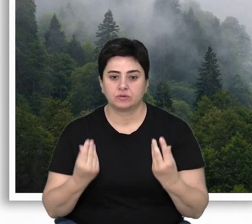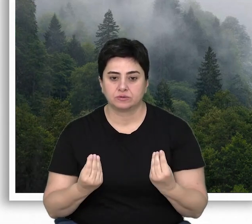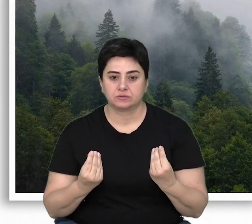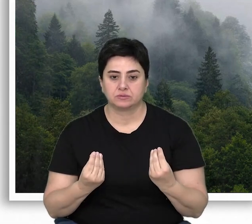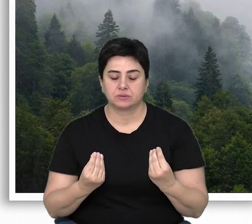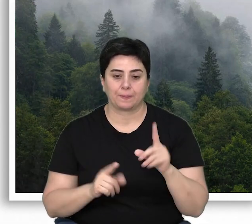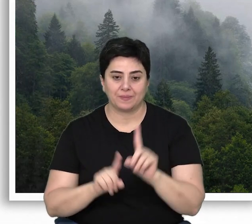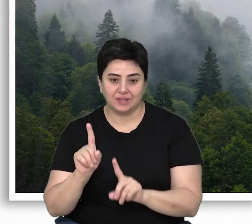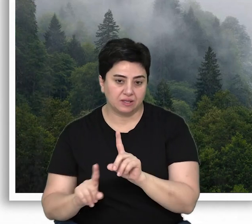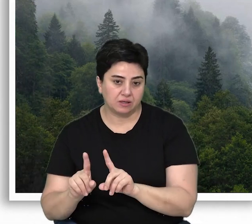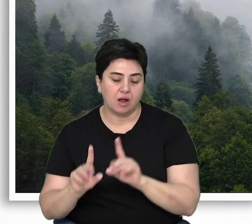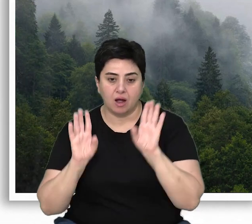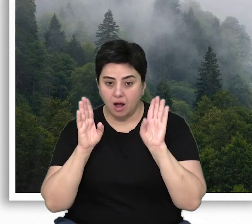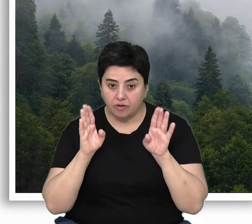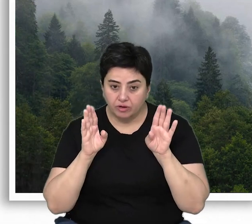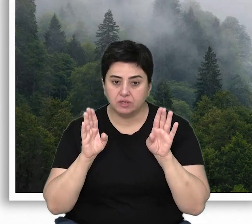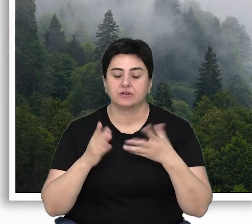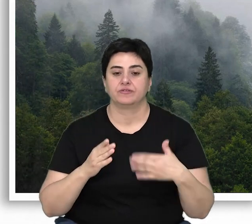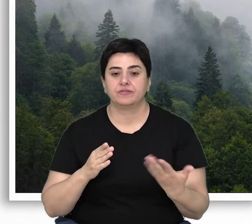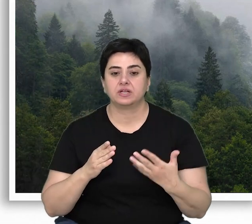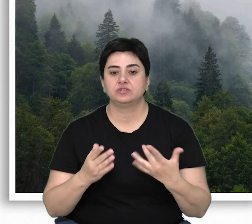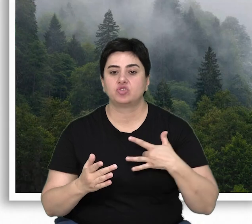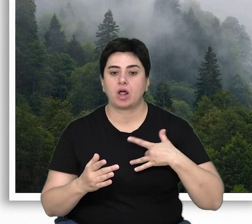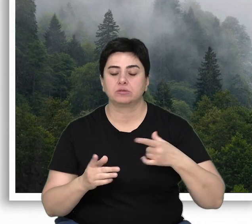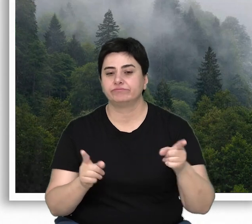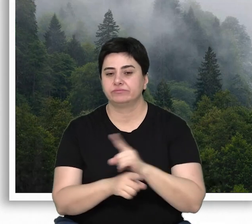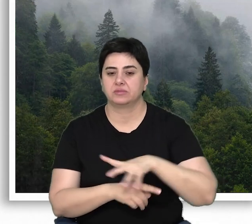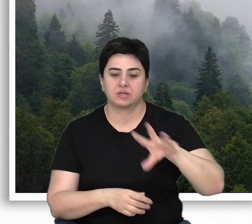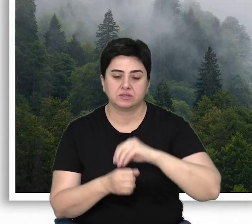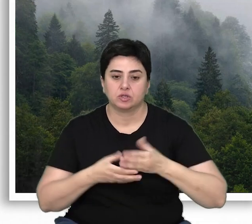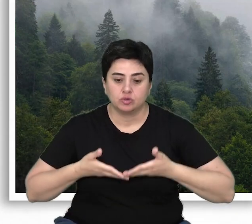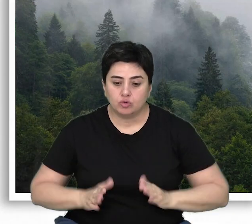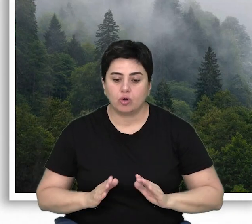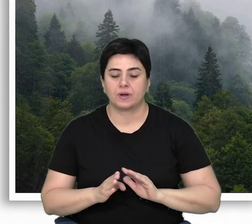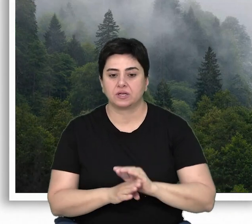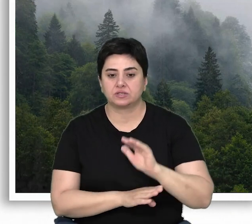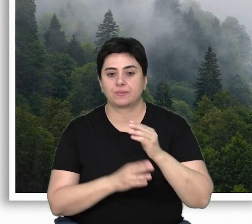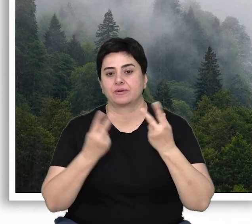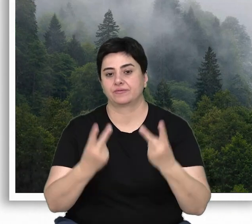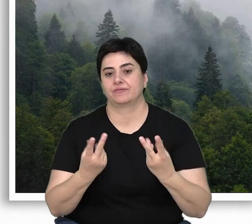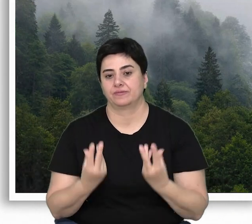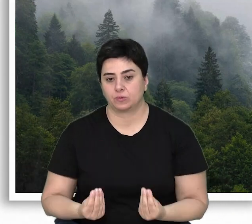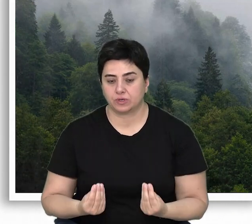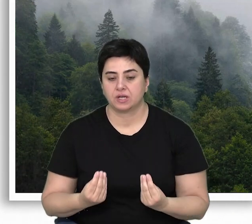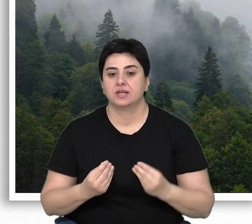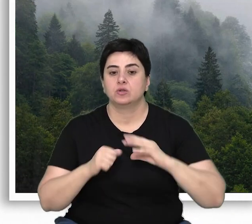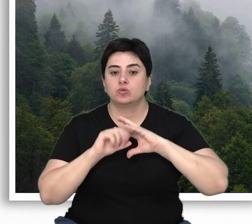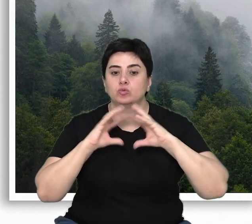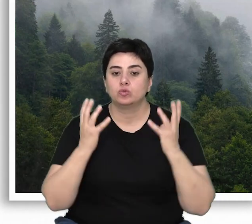olarak andığımız bitkiler, hayvanlar ve diğer canlılar için üreme ve yaşama ortamı sağlarken,